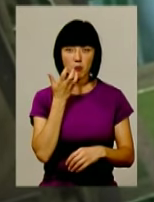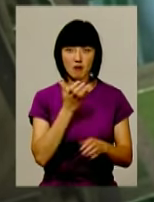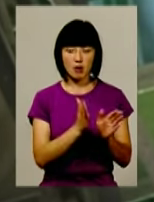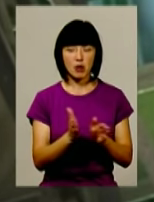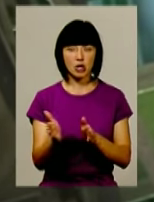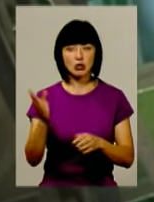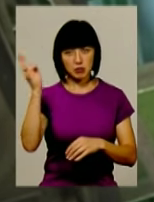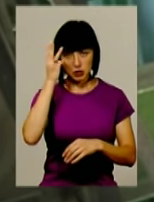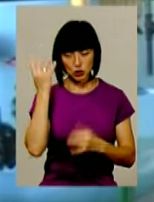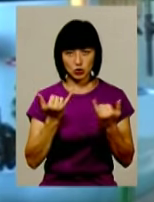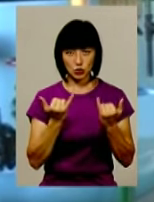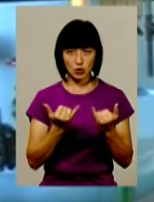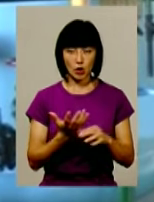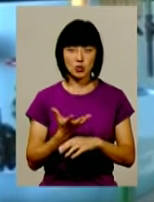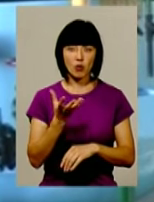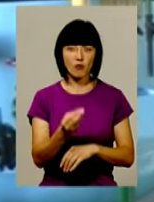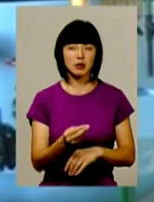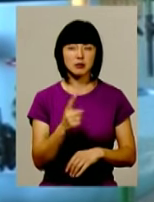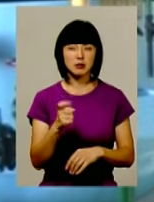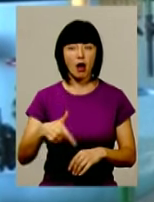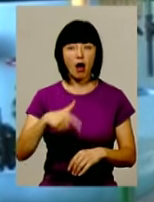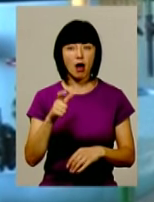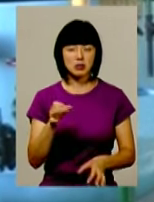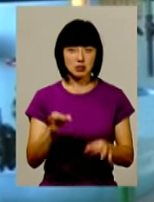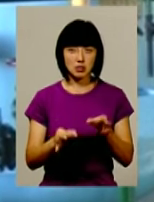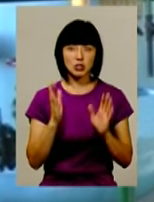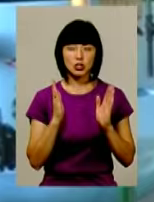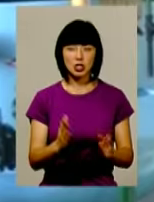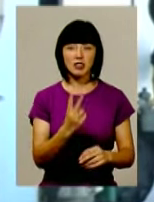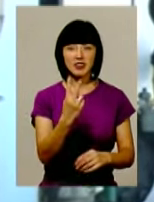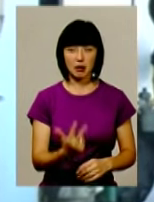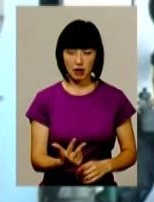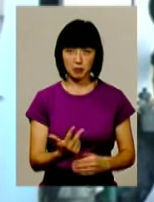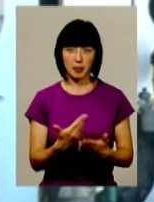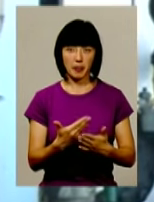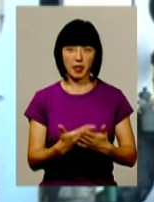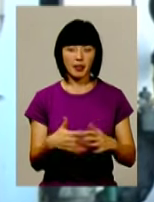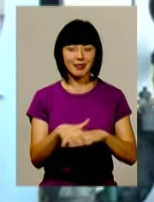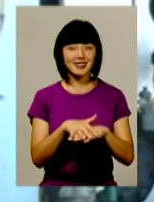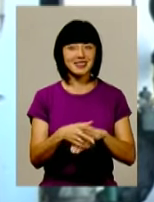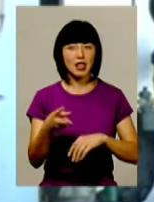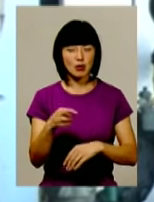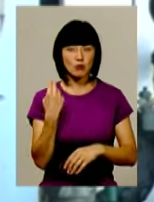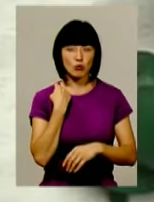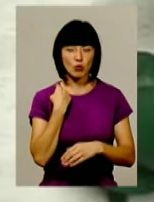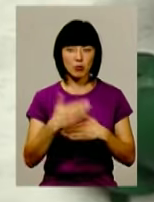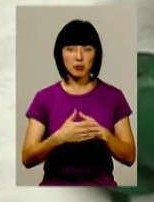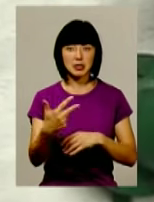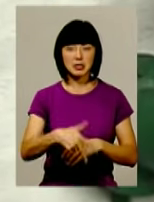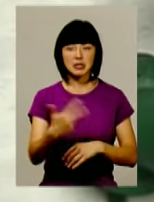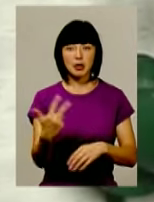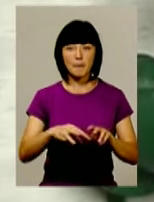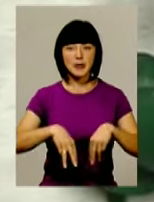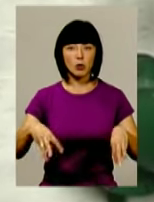Загалом, Хмельниччина на сьогодні розрахувалася за спожитий природний газ лише на дві третини. До прикладу, населення краю боргує приблизно 33